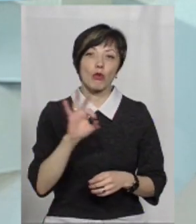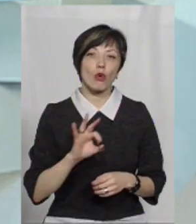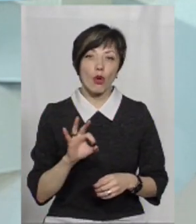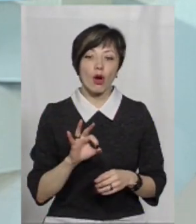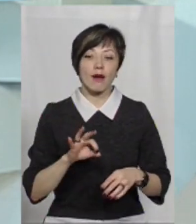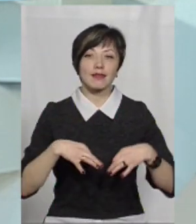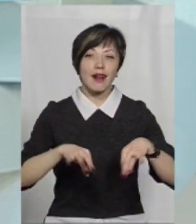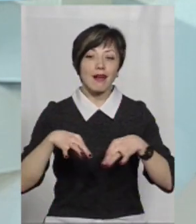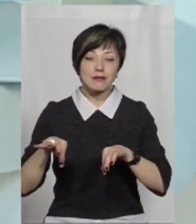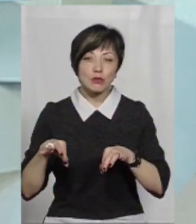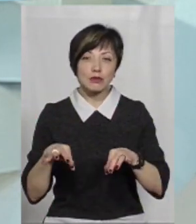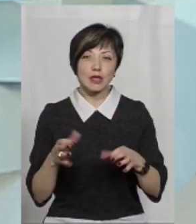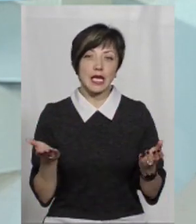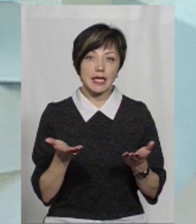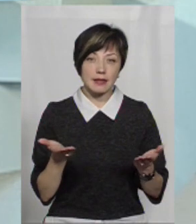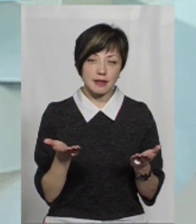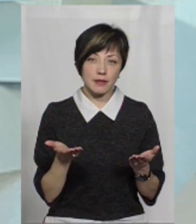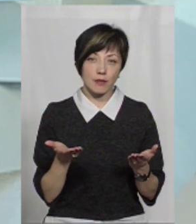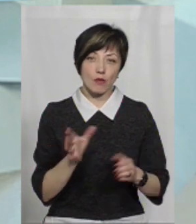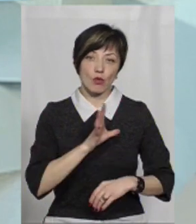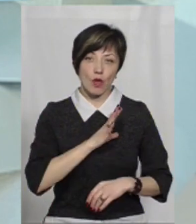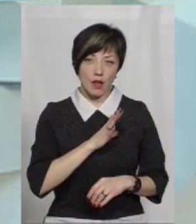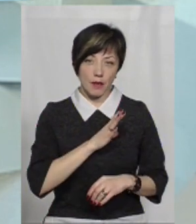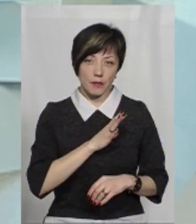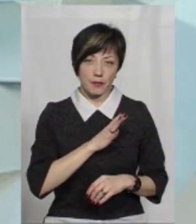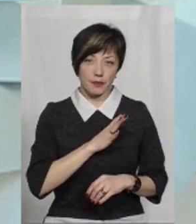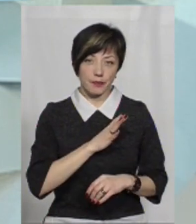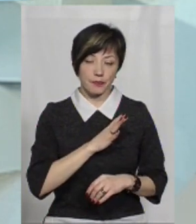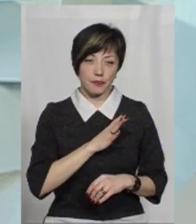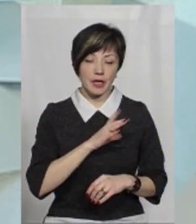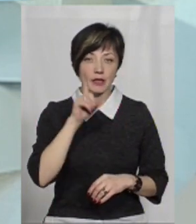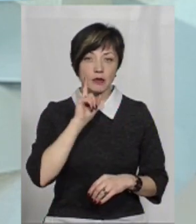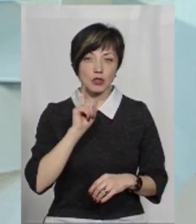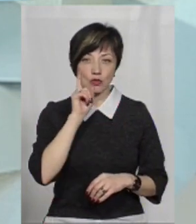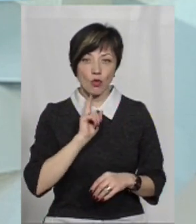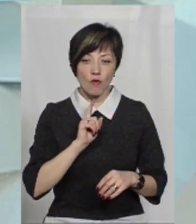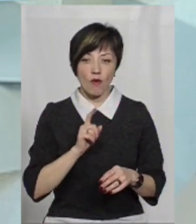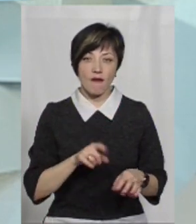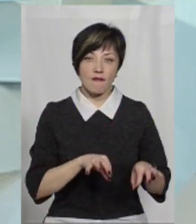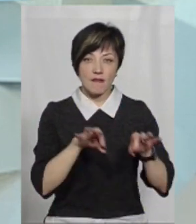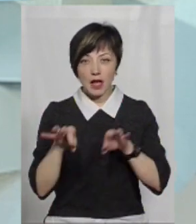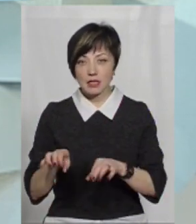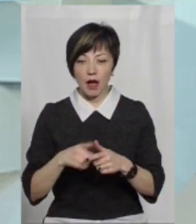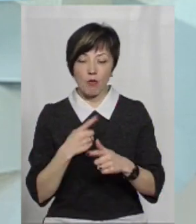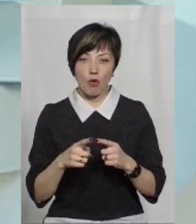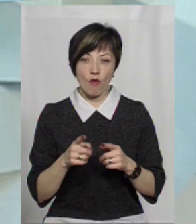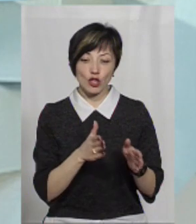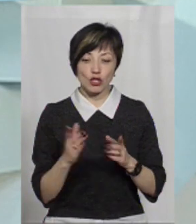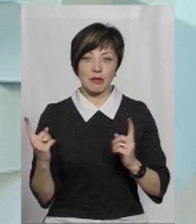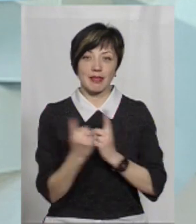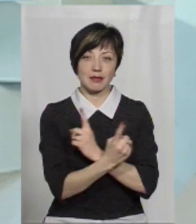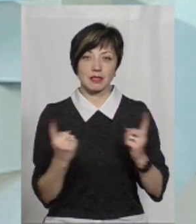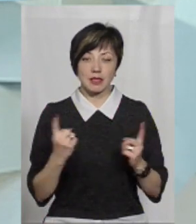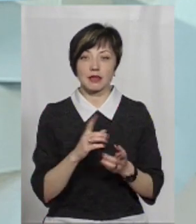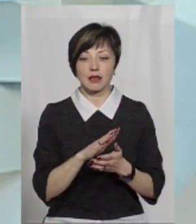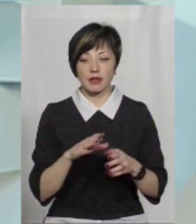ті транспортні засоби, які, скажімо так, були тимчасово ввезені в режимі транзиту і надалі